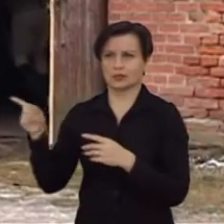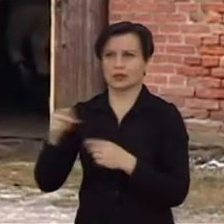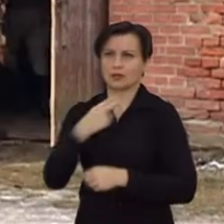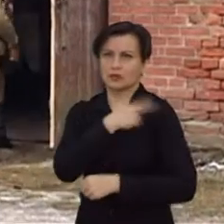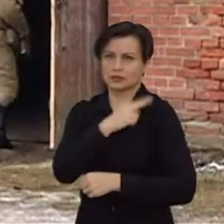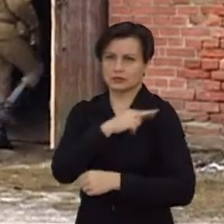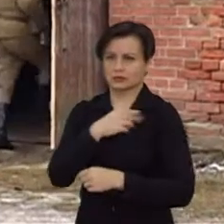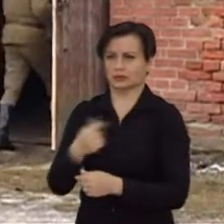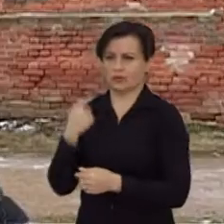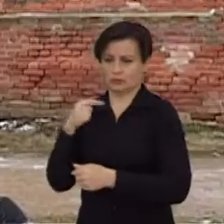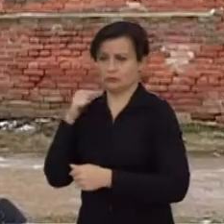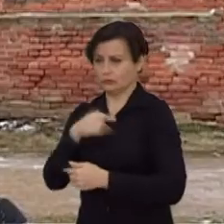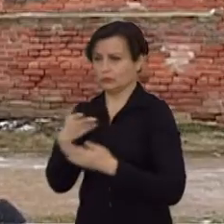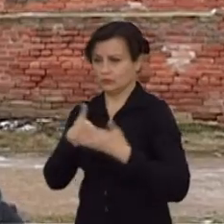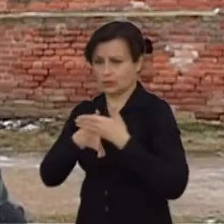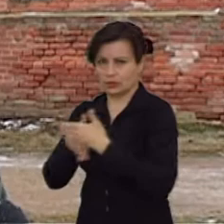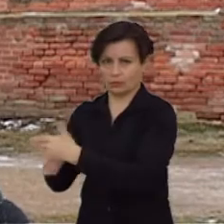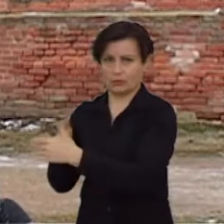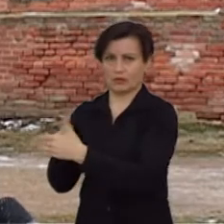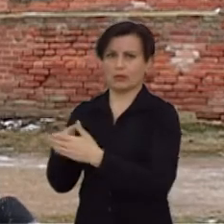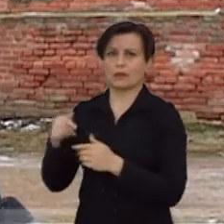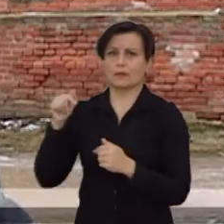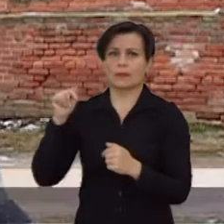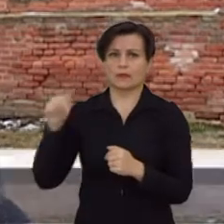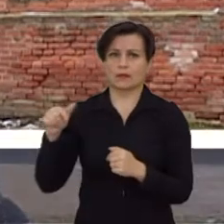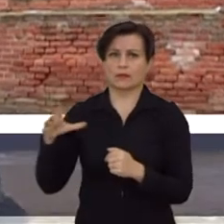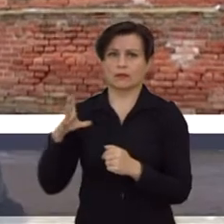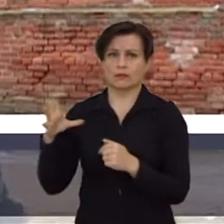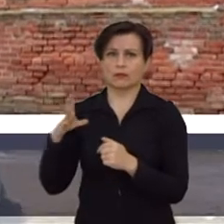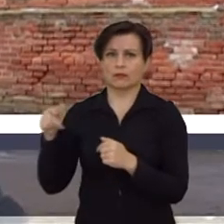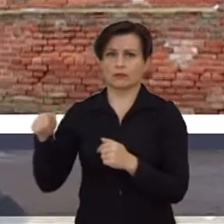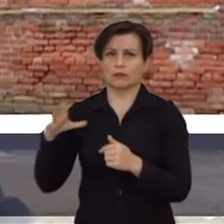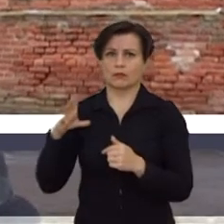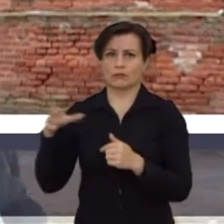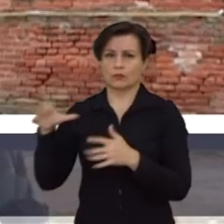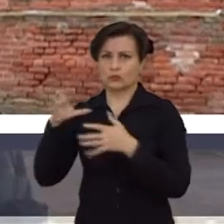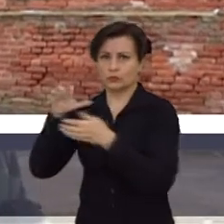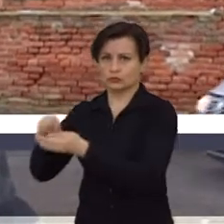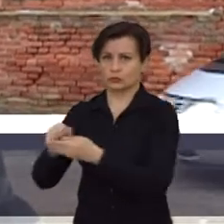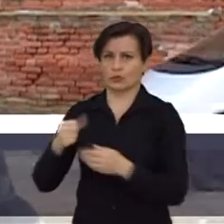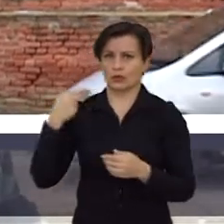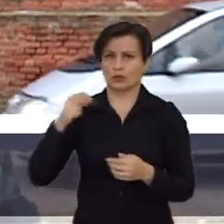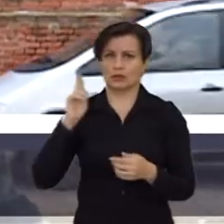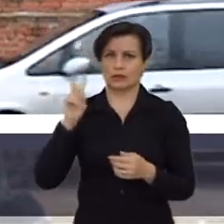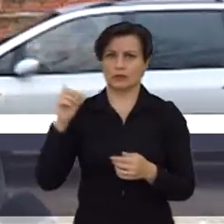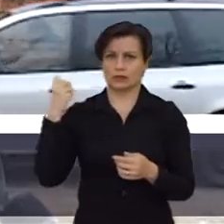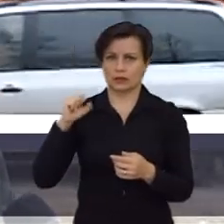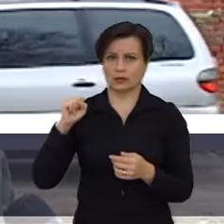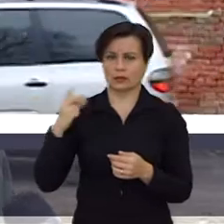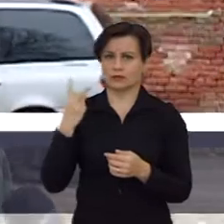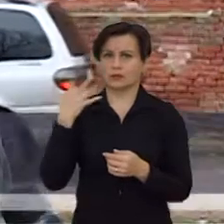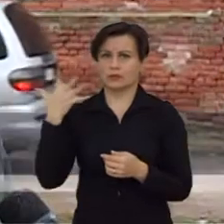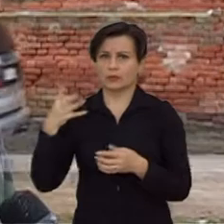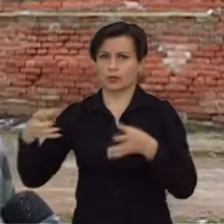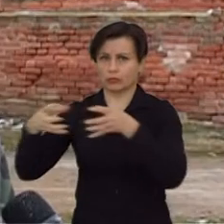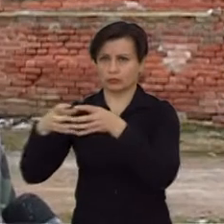užklupo NKVD arba tuo metu vadinamas MVD 25 pulkas, kuris bazavosi kėdainio